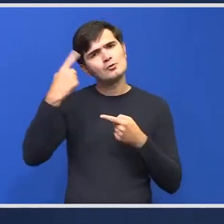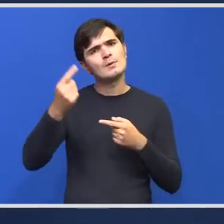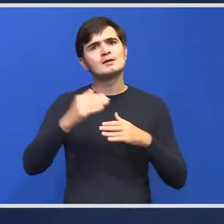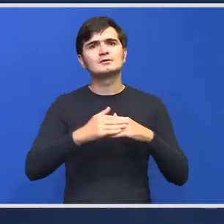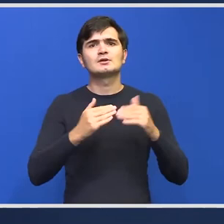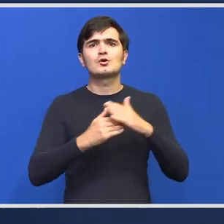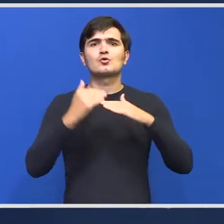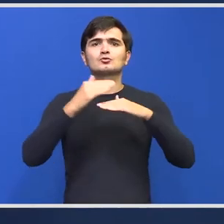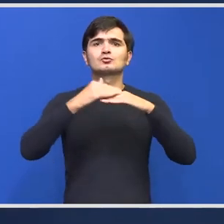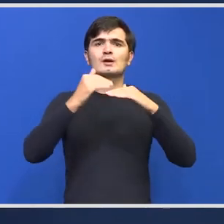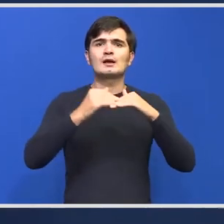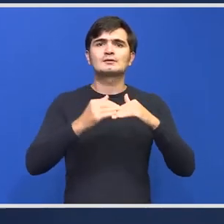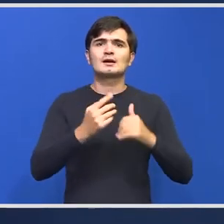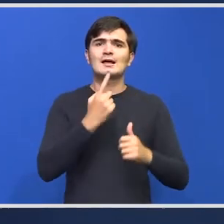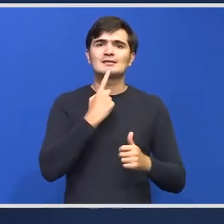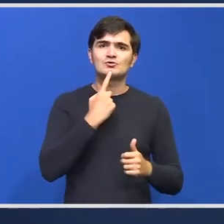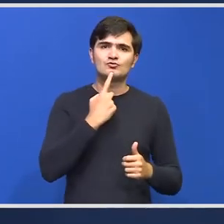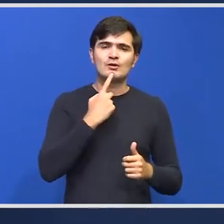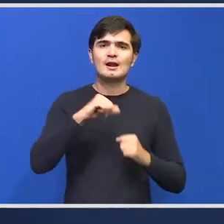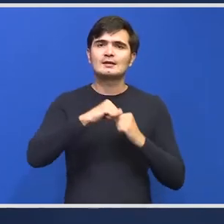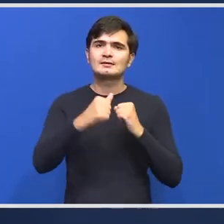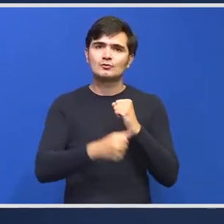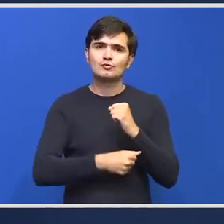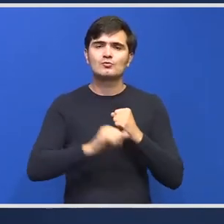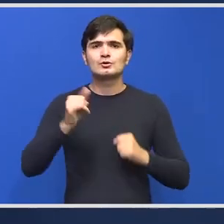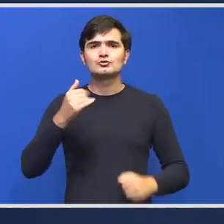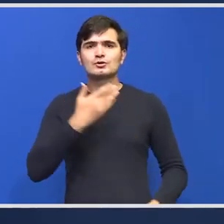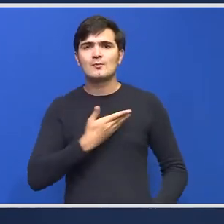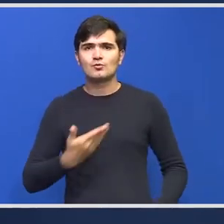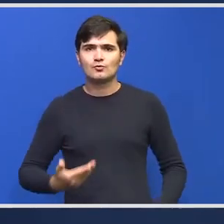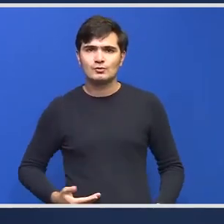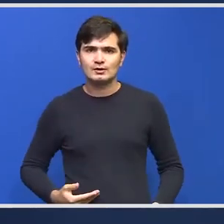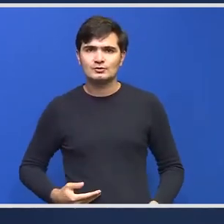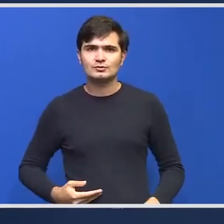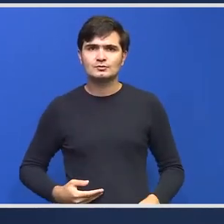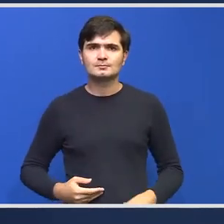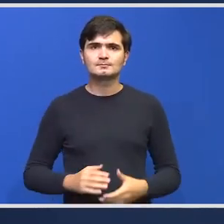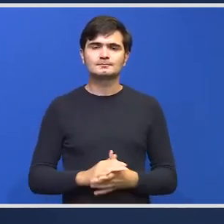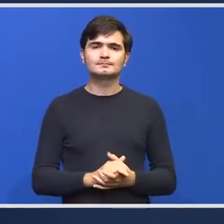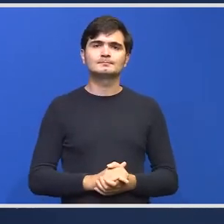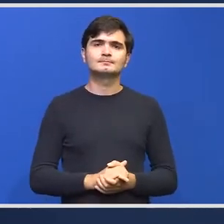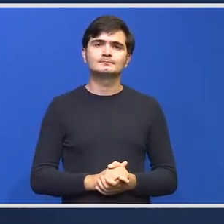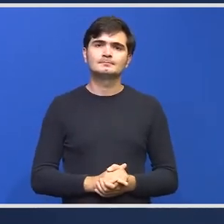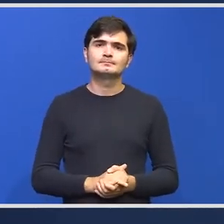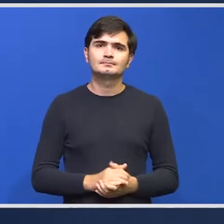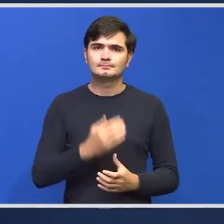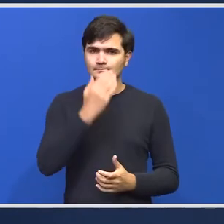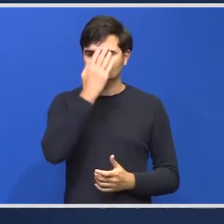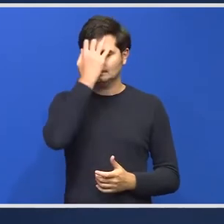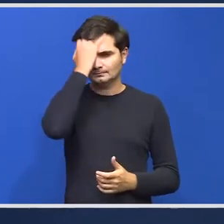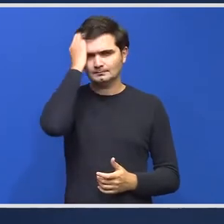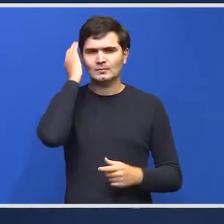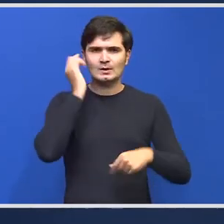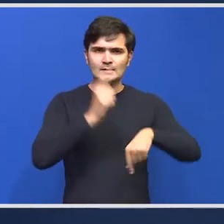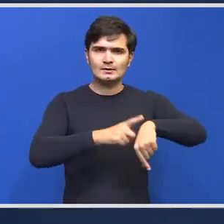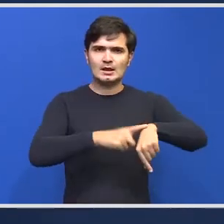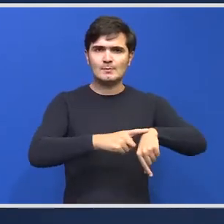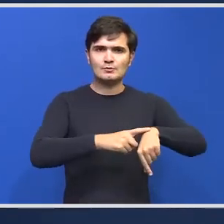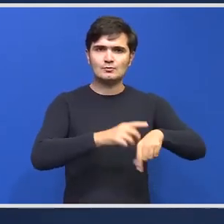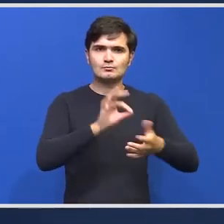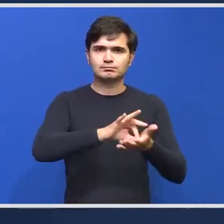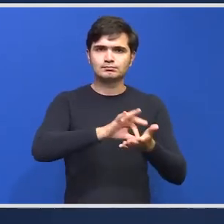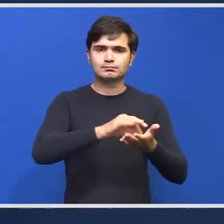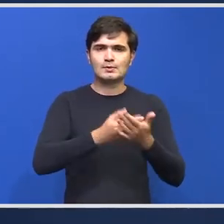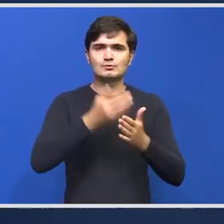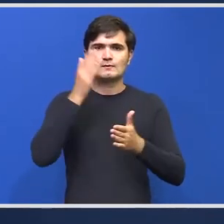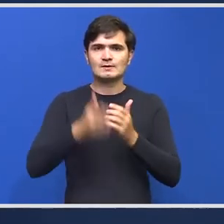construiască la Timișoara Târgu Mureș și București Grigore Alexandrescu Termenul de finalizare ar